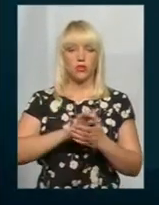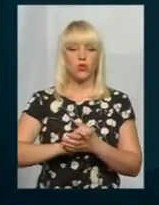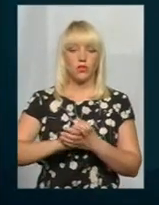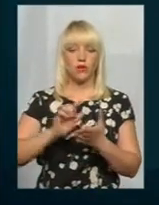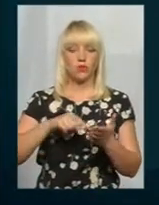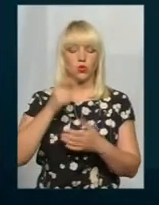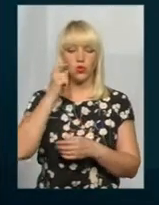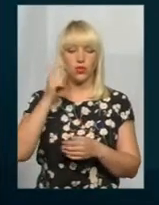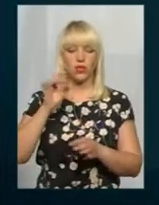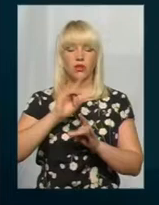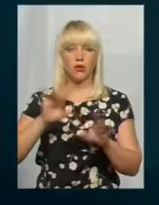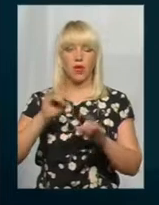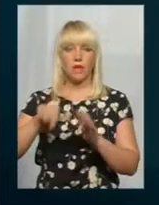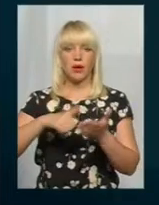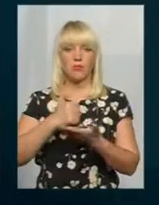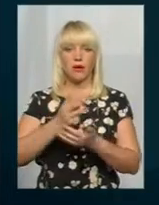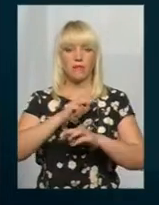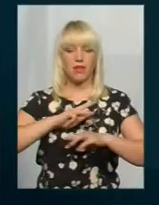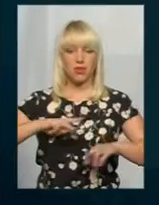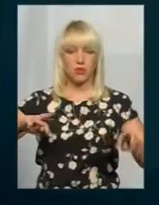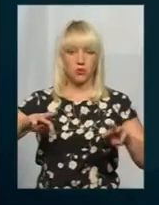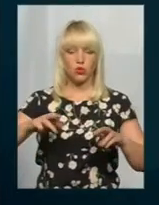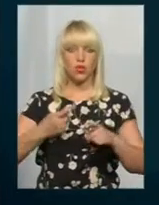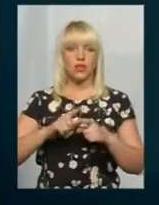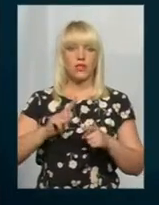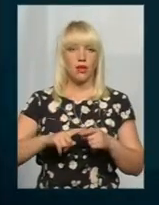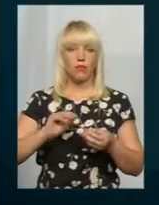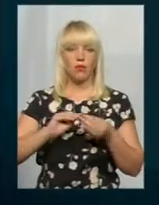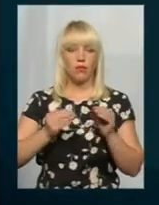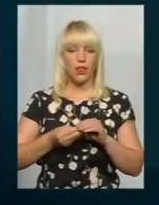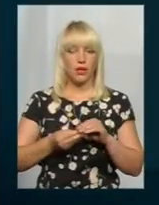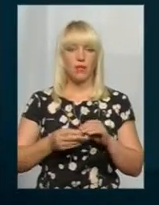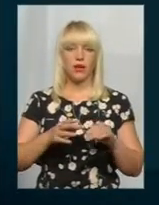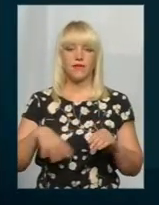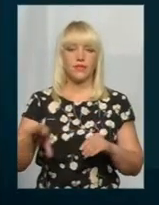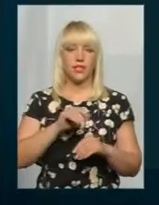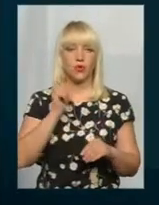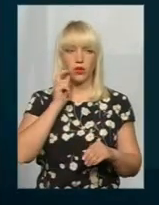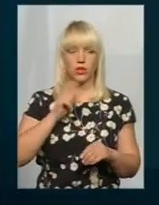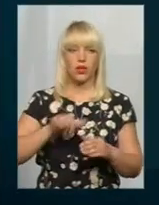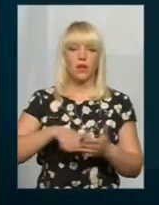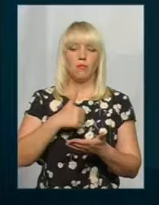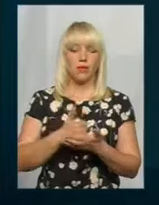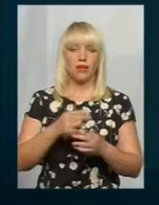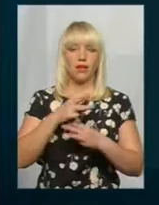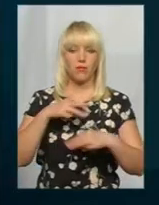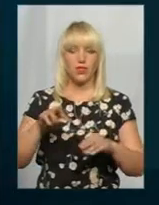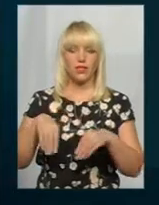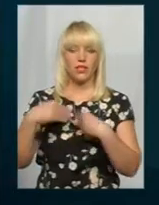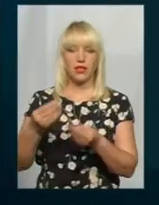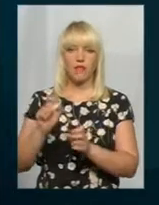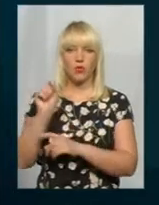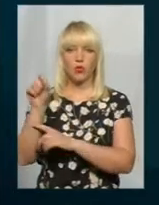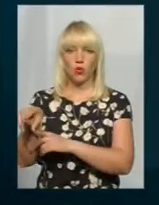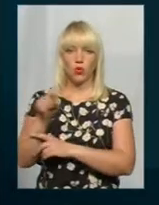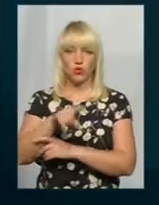-міністром. Ми озвучили цю проблему, бо це проблема всіх міст України. Прем'єр-міністр дав відповідні доручення, і